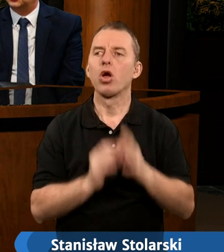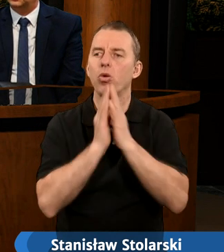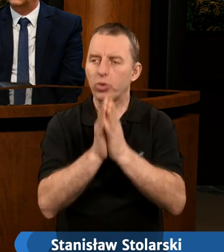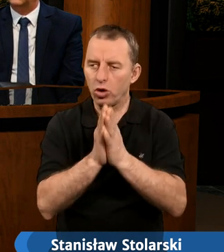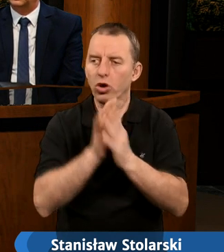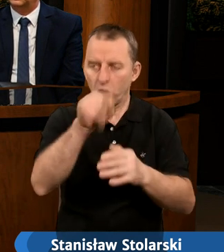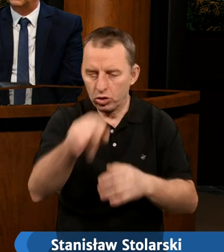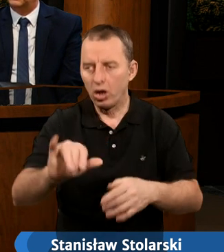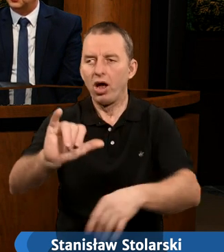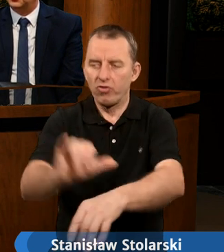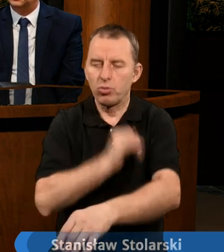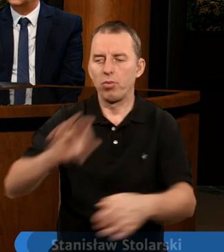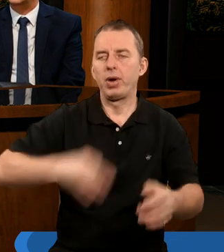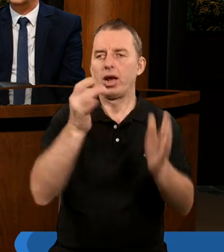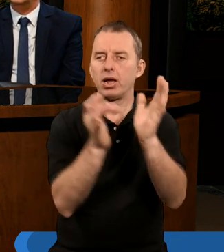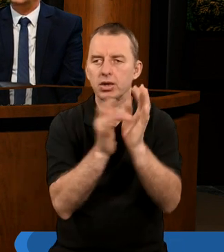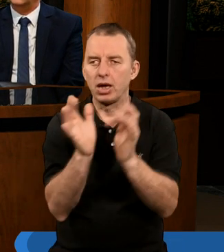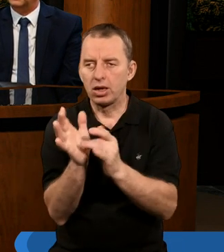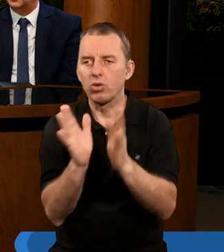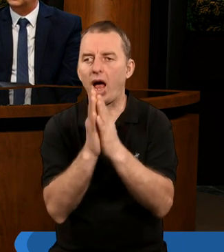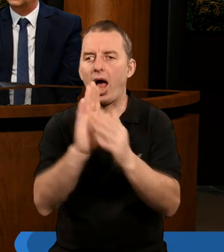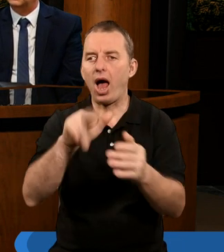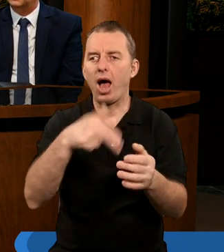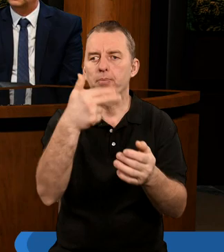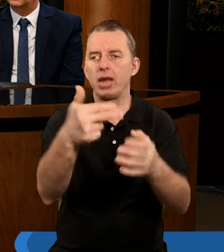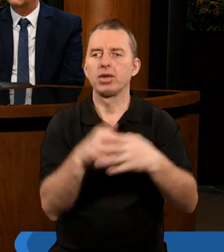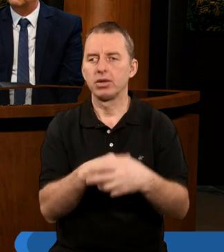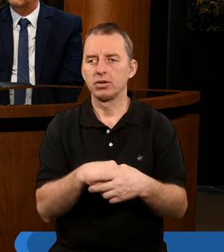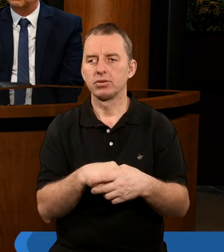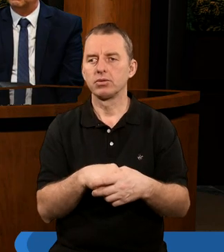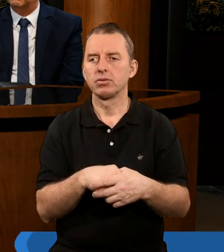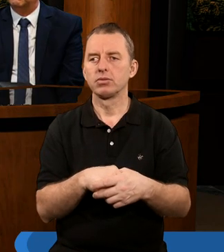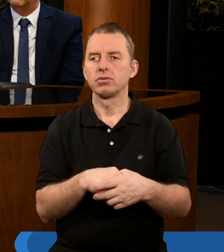Proszę Cię o to w imieniu Pana Jezusa. Amen. Amen.